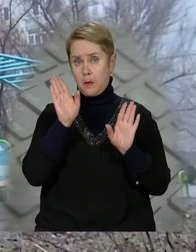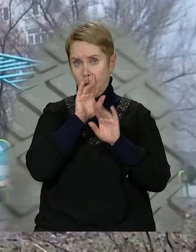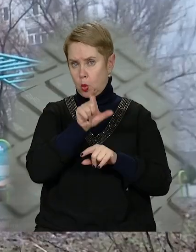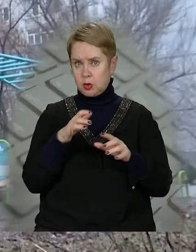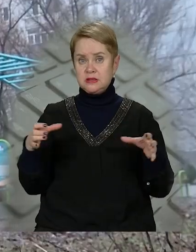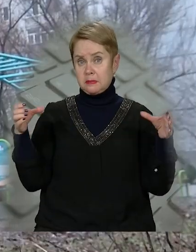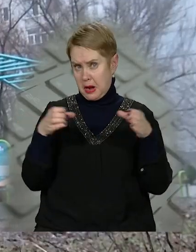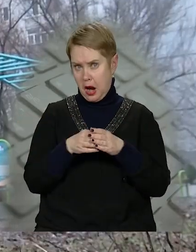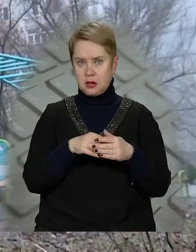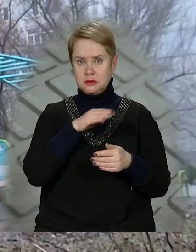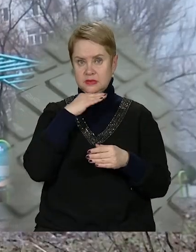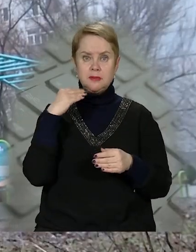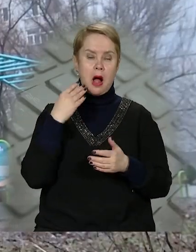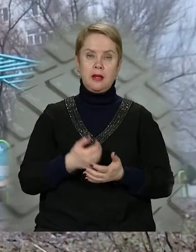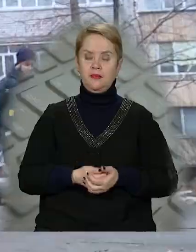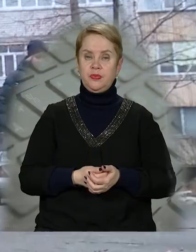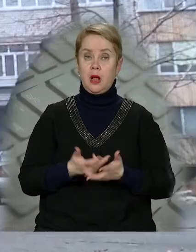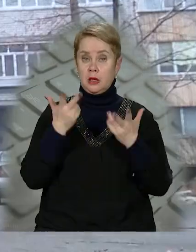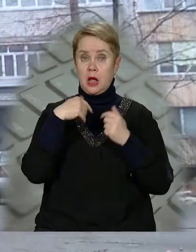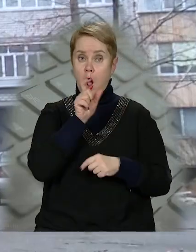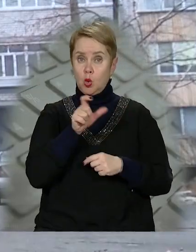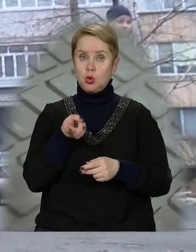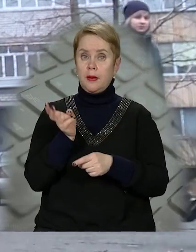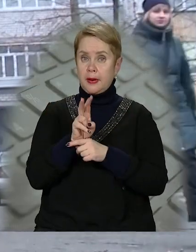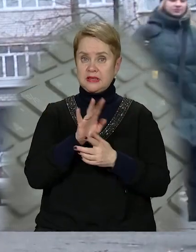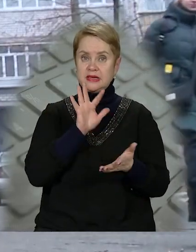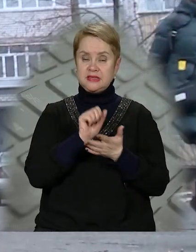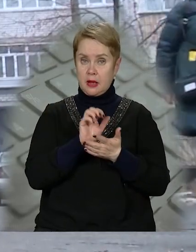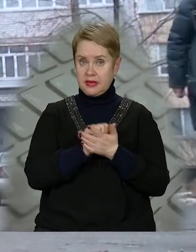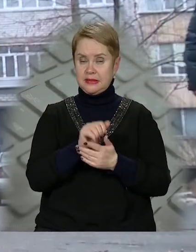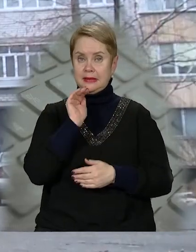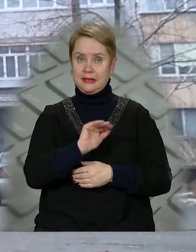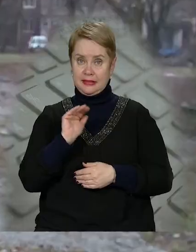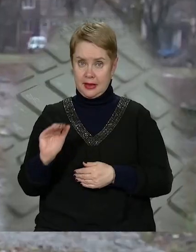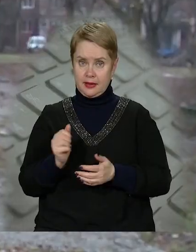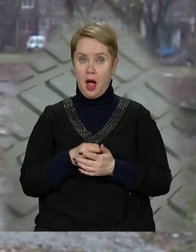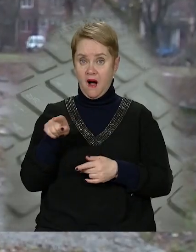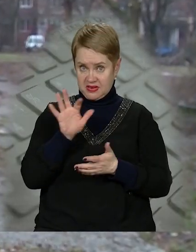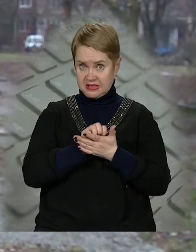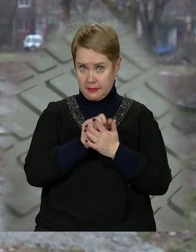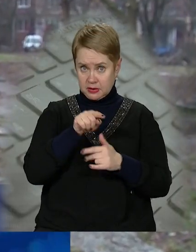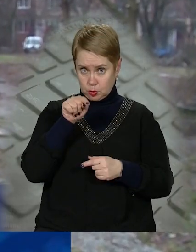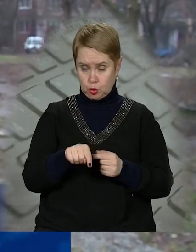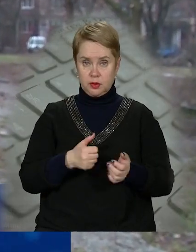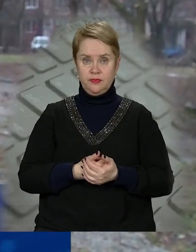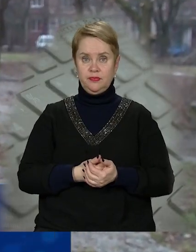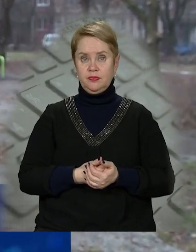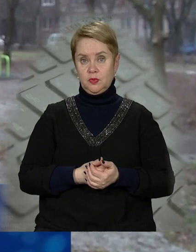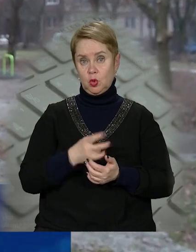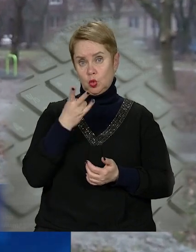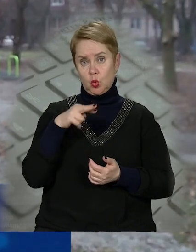погоду людей тут збирається чимало. Звісно, люди приходять, займаються і діти. А ви займалися тут вже спортсменка?